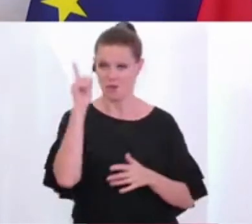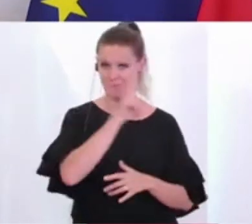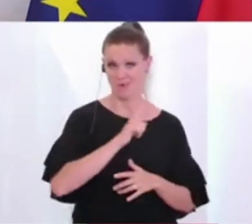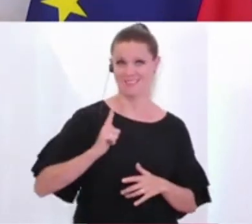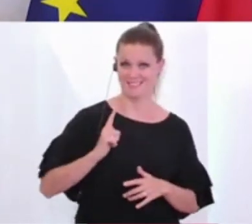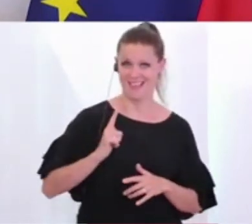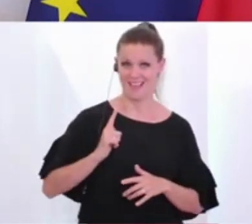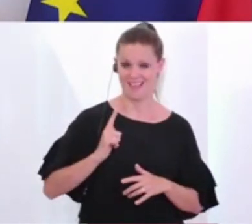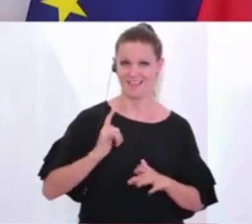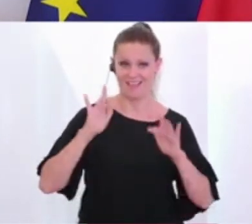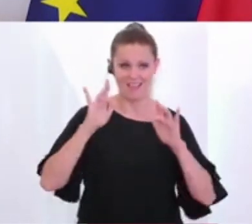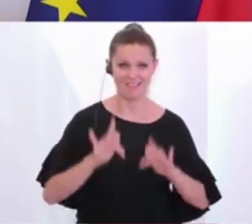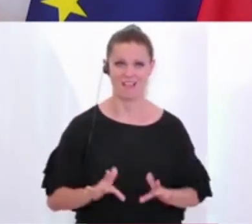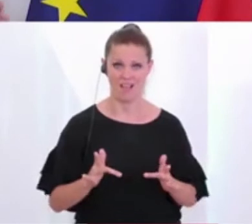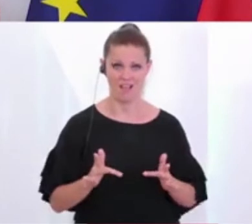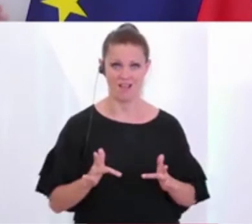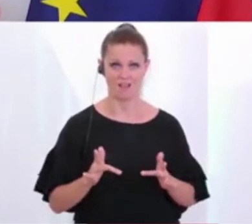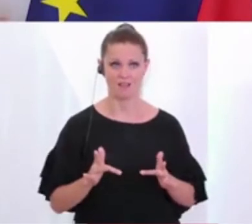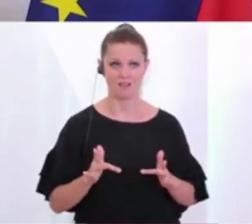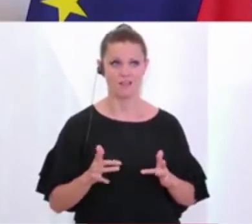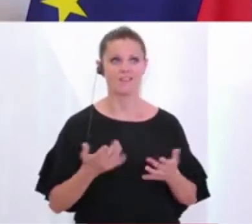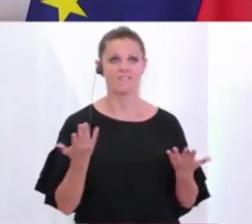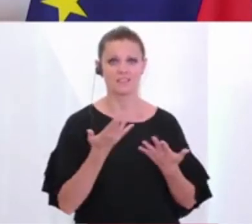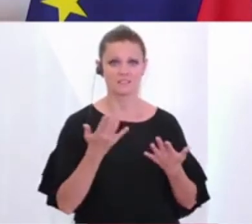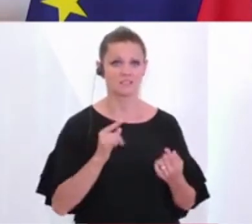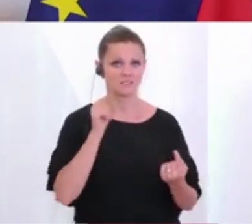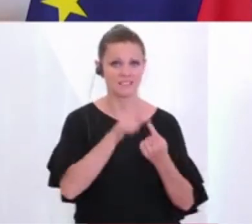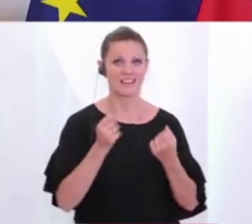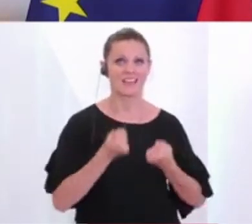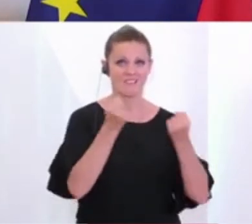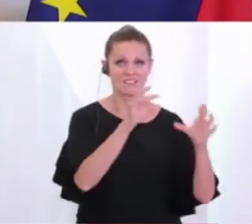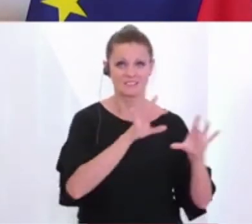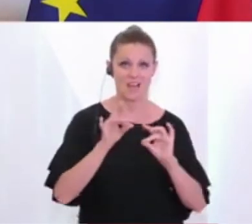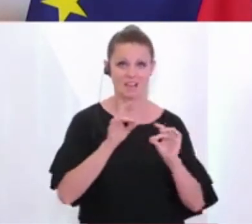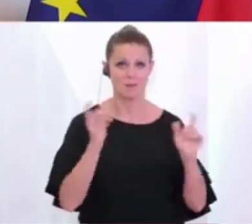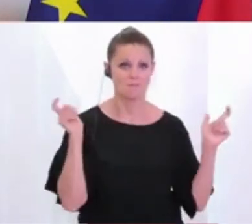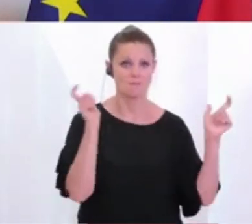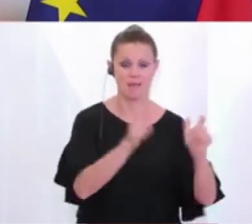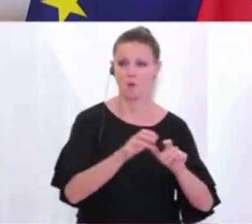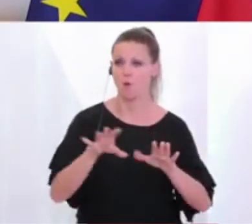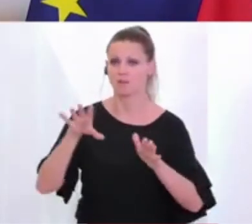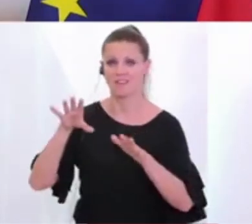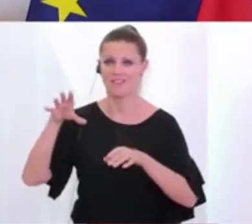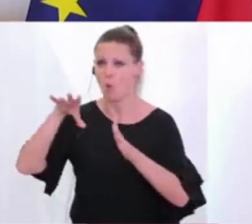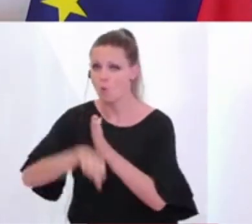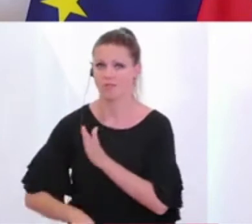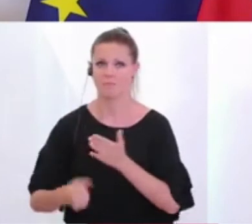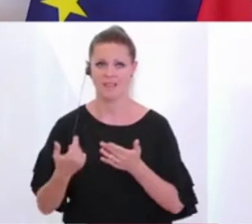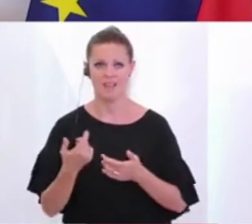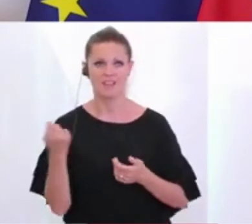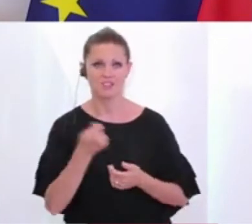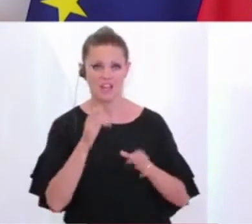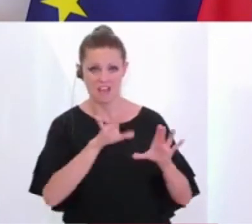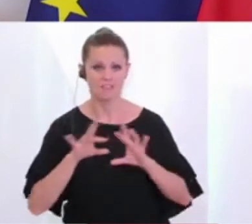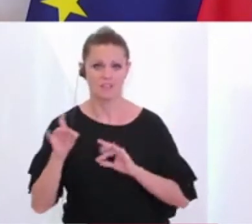ist immer ja nur dann da, um einerseits Gewalttaten zu verhindern oder wenn sie entstehen, so rasch als möglich zu beenden und die Straftäter sozusagen